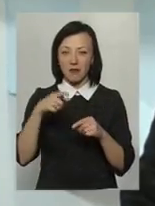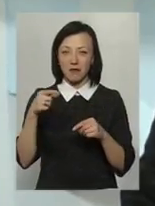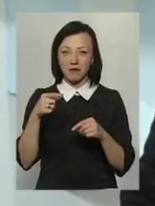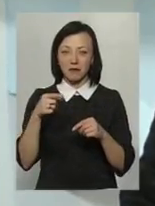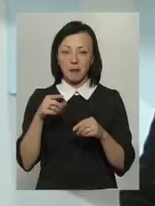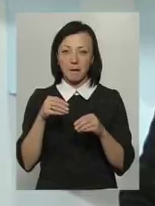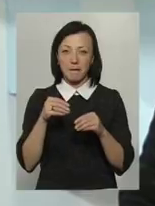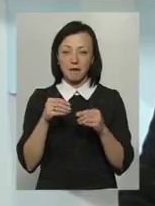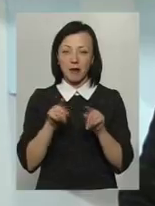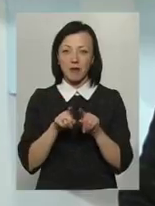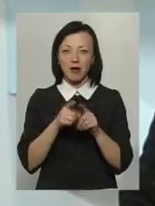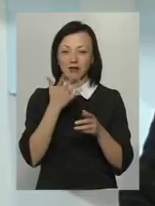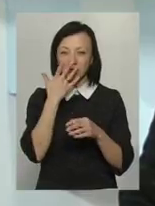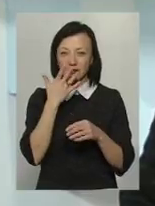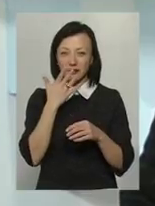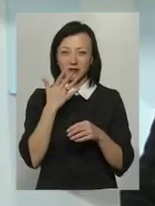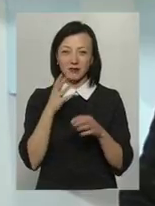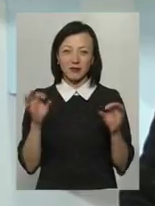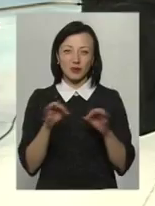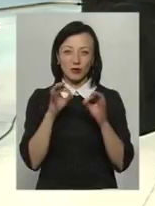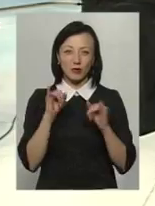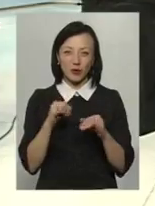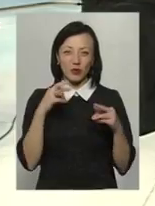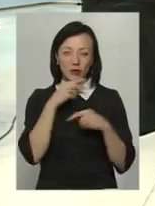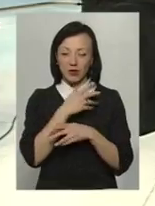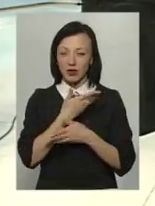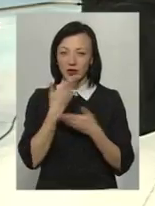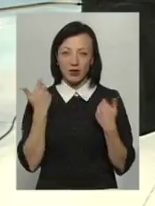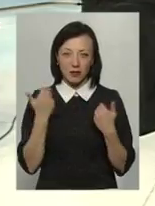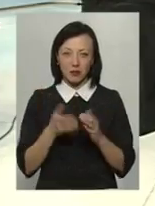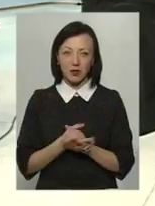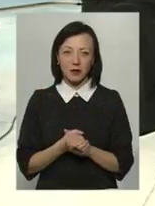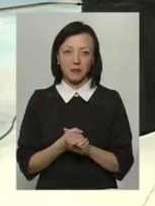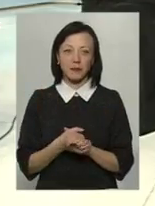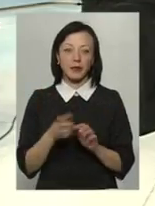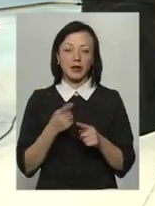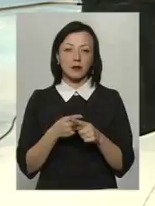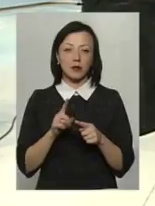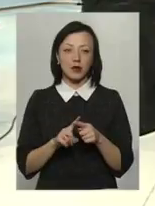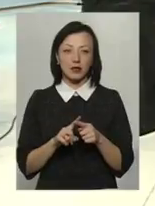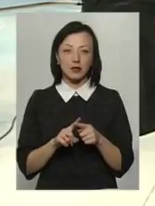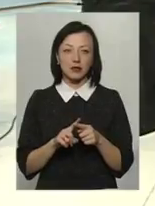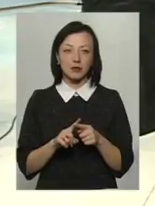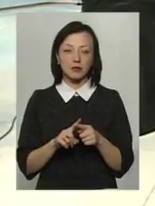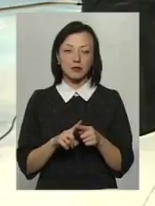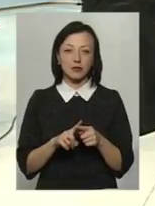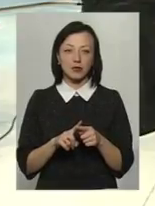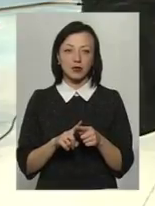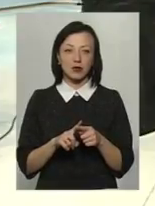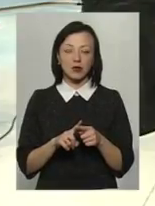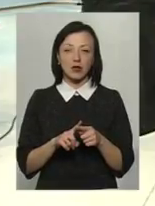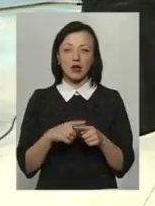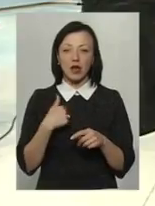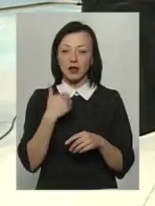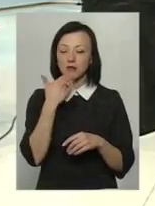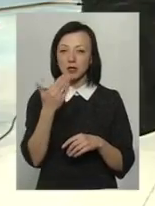ніяких фекалій там не було, аміака тоже не було в них. Тому я спросив у хазіна цієї